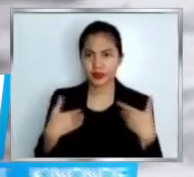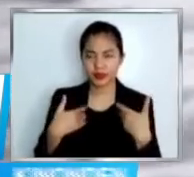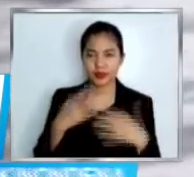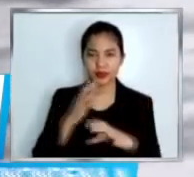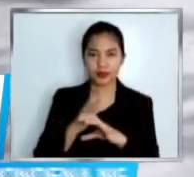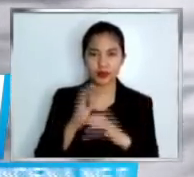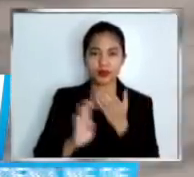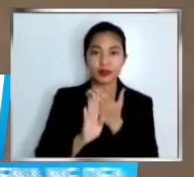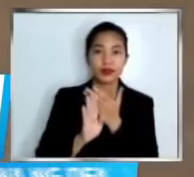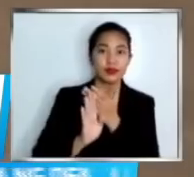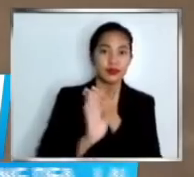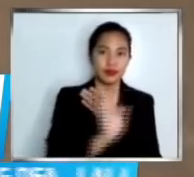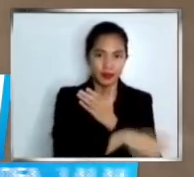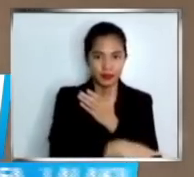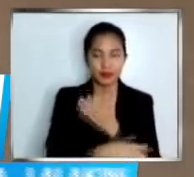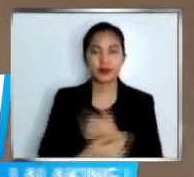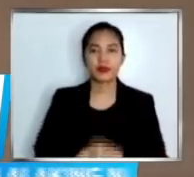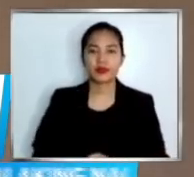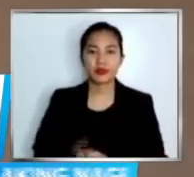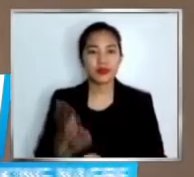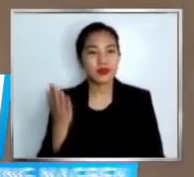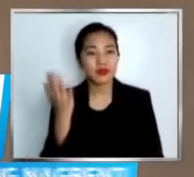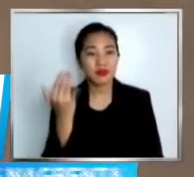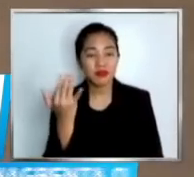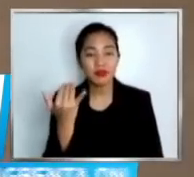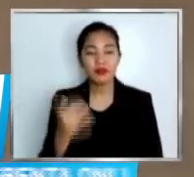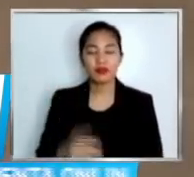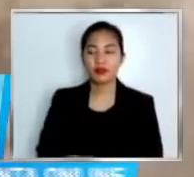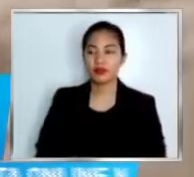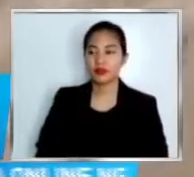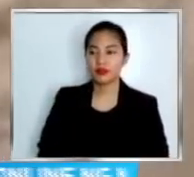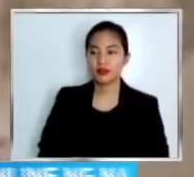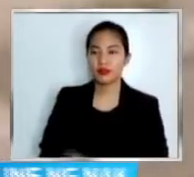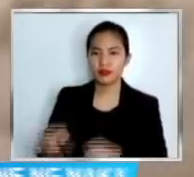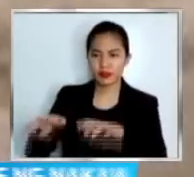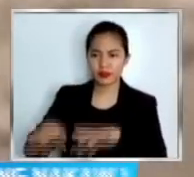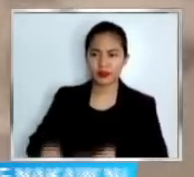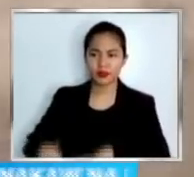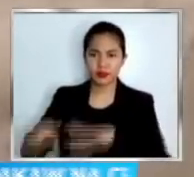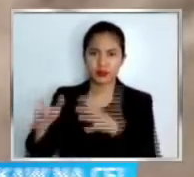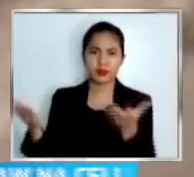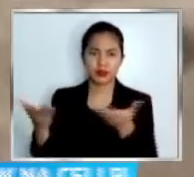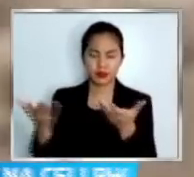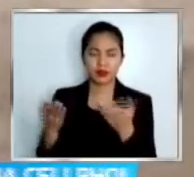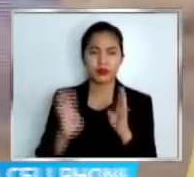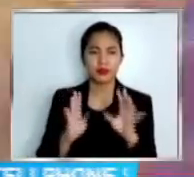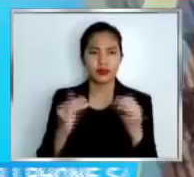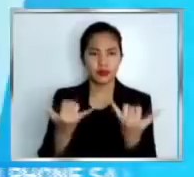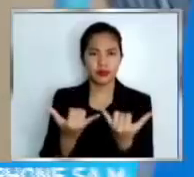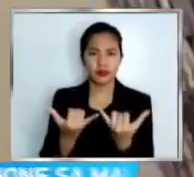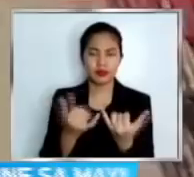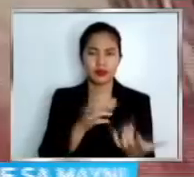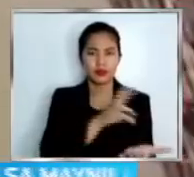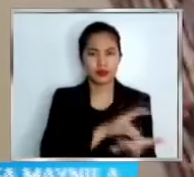sa kanilang pinanggalingan dahil sa pag-apaw ng spillway sa barangay Kandaoay at barangay Balugo.